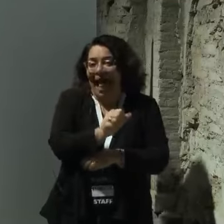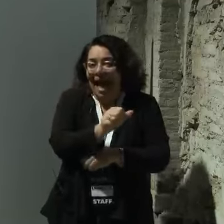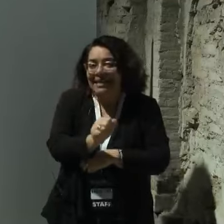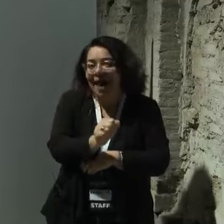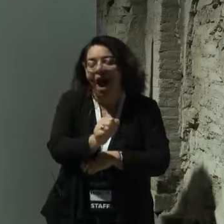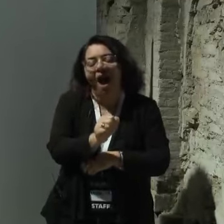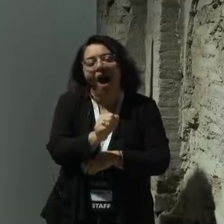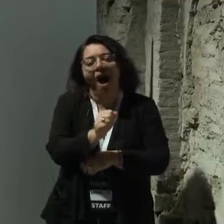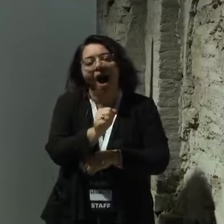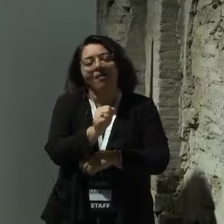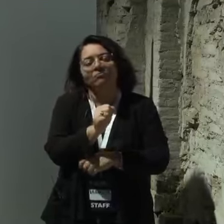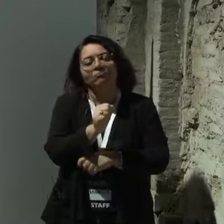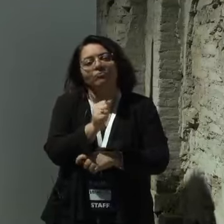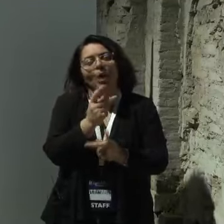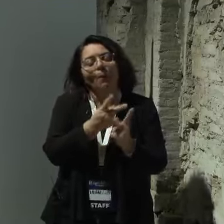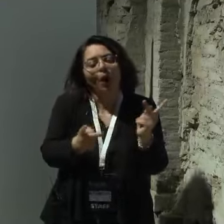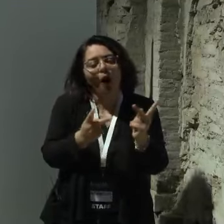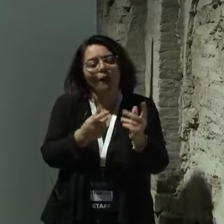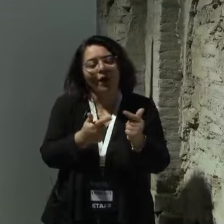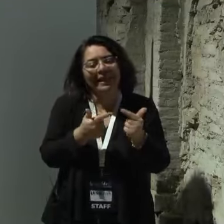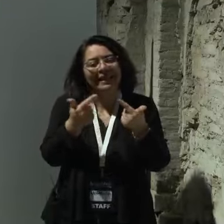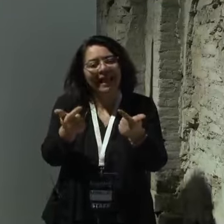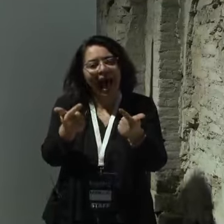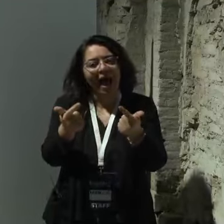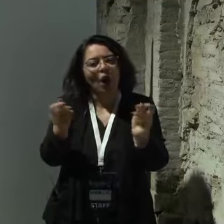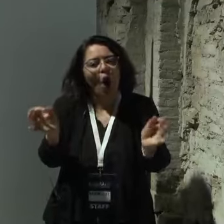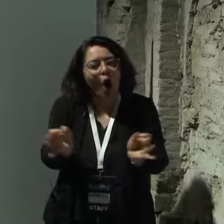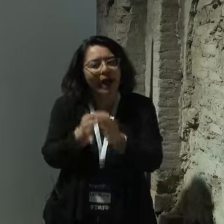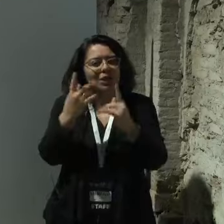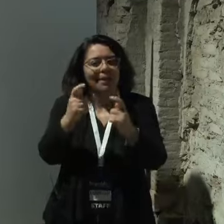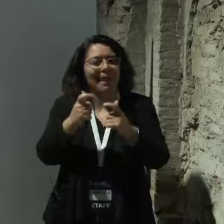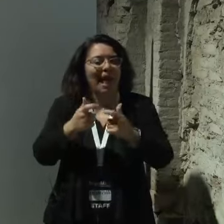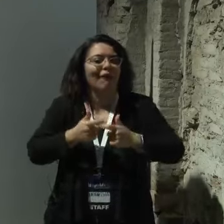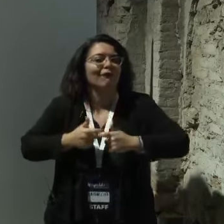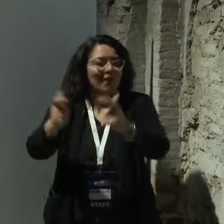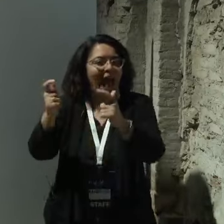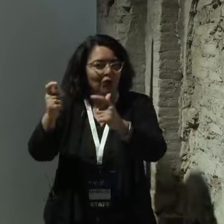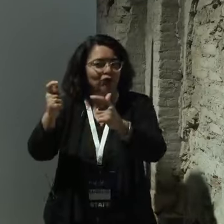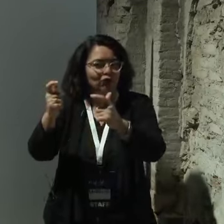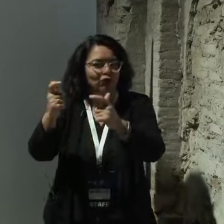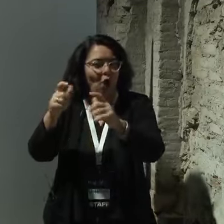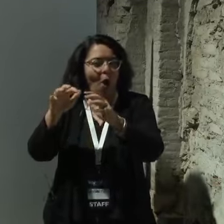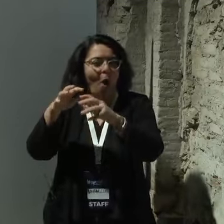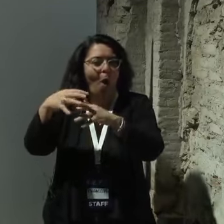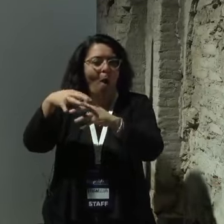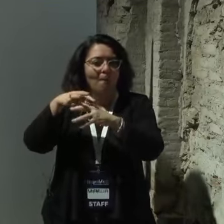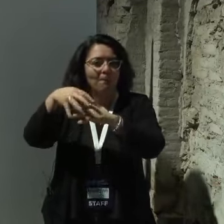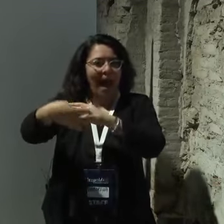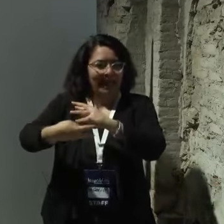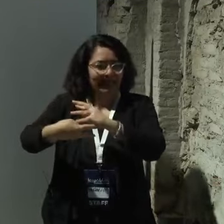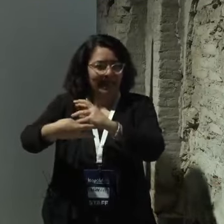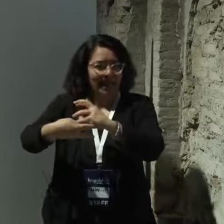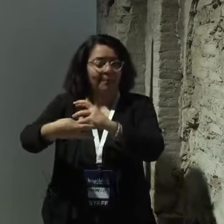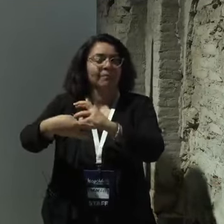creare le condizioni per poter viaggiare fino su Marte dove in realtà c'è una radiazione spaziale,